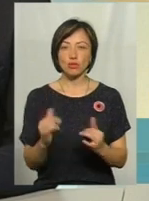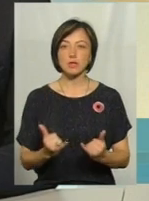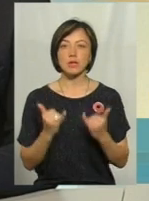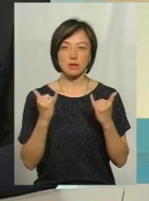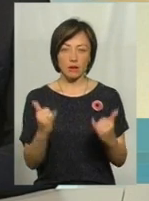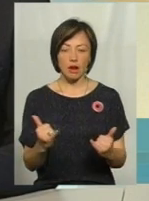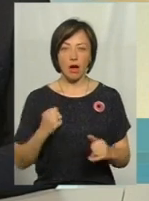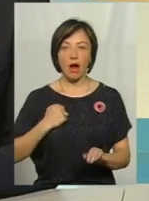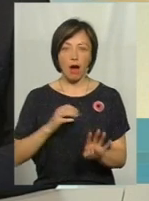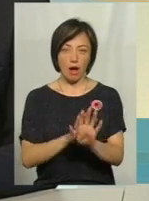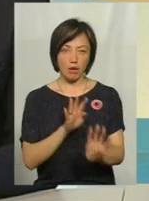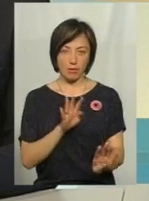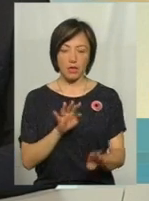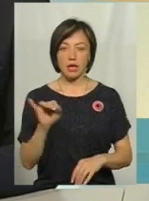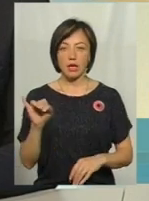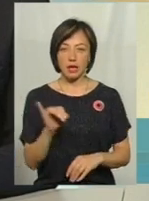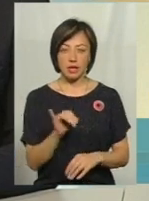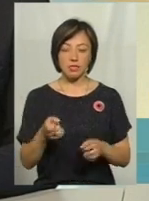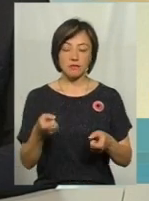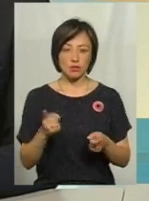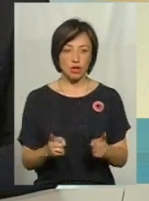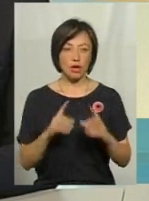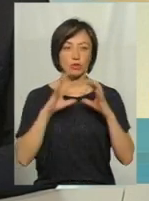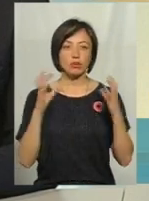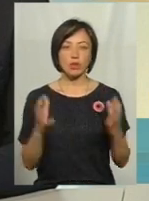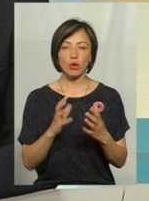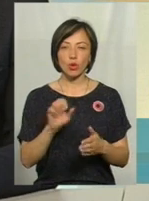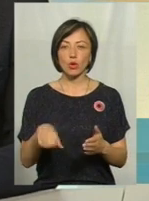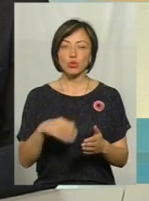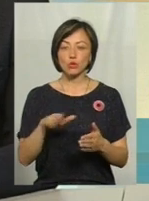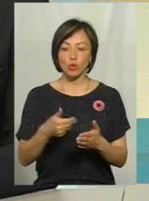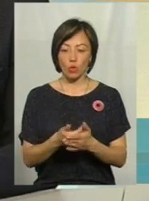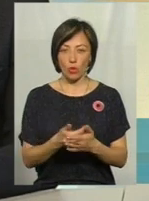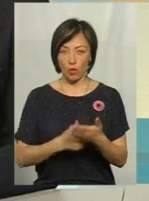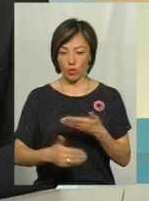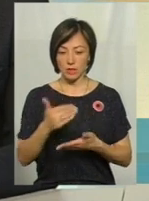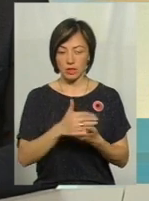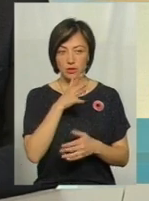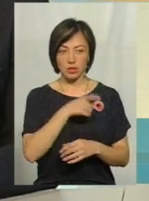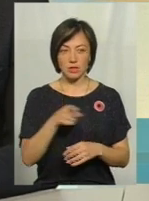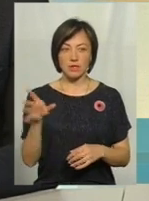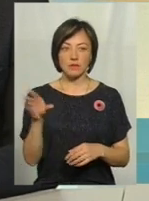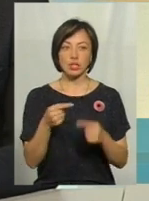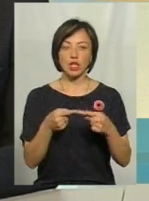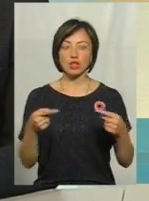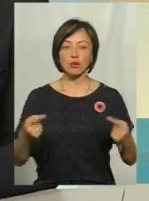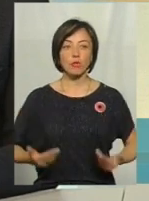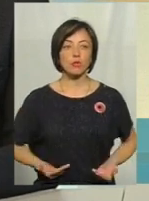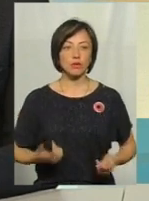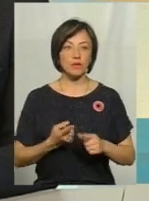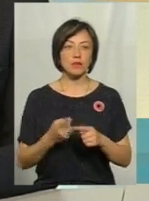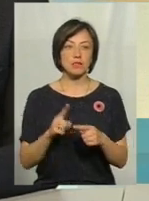армії. І воно, звичайно, збереглося до останніх часів. І все інше побутове, було